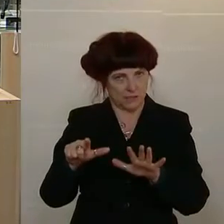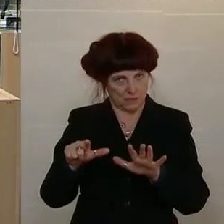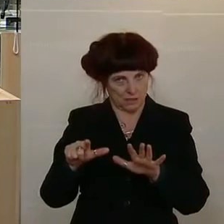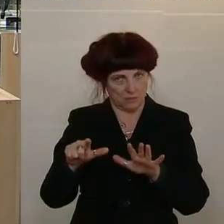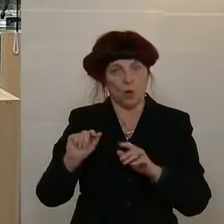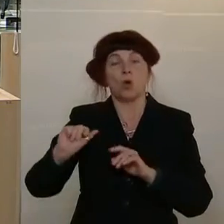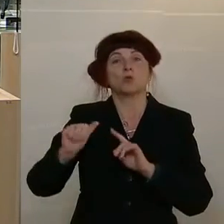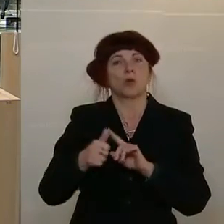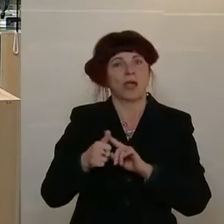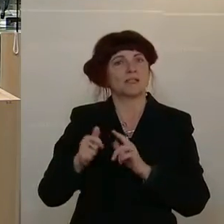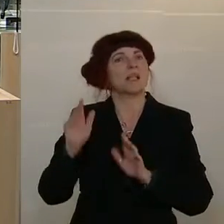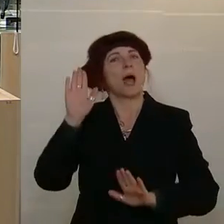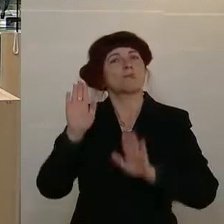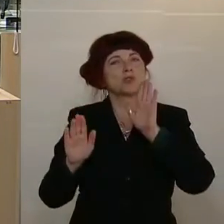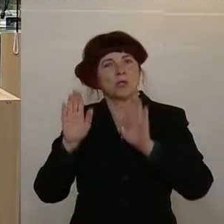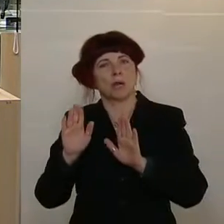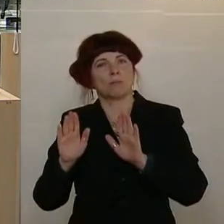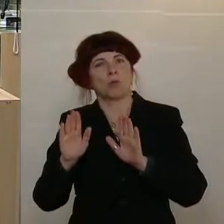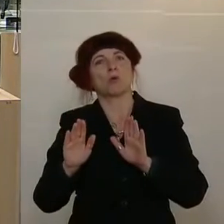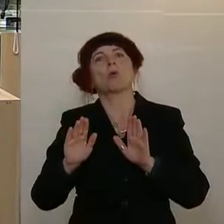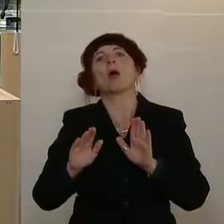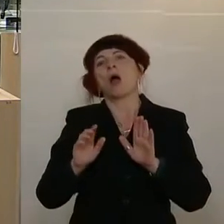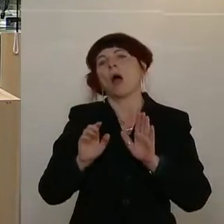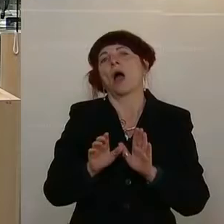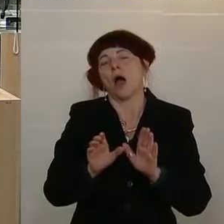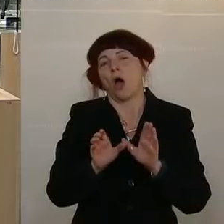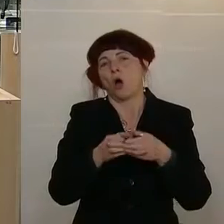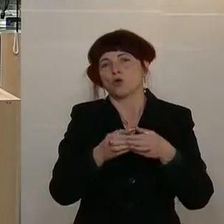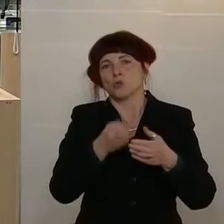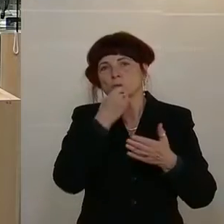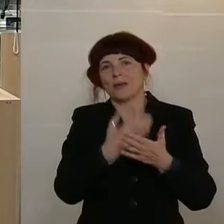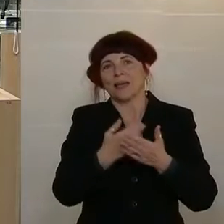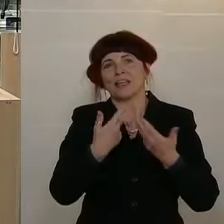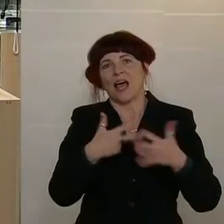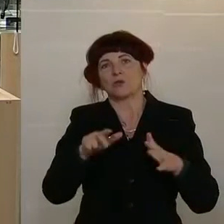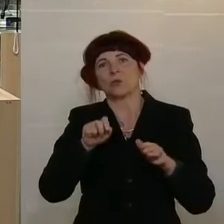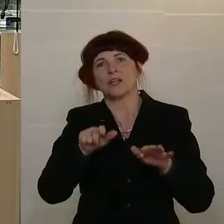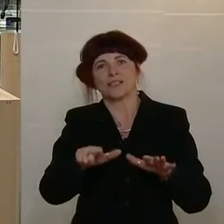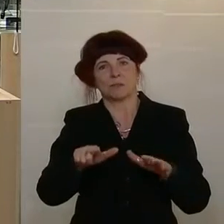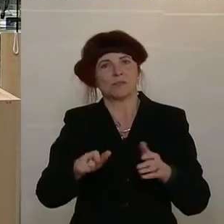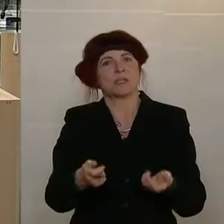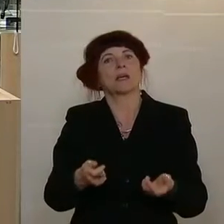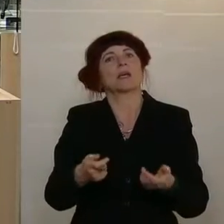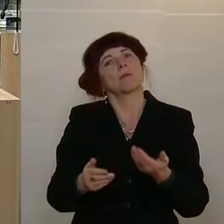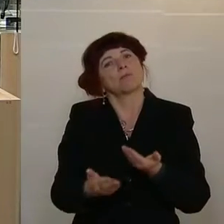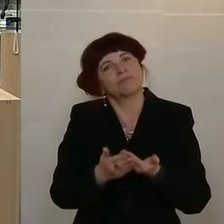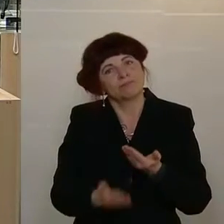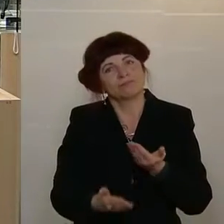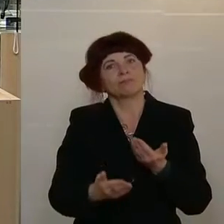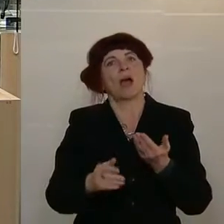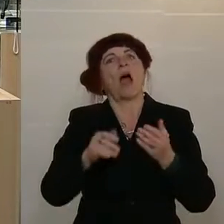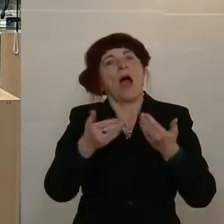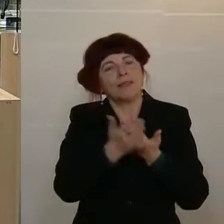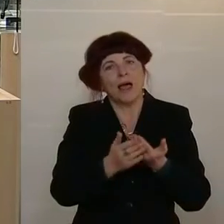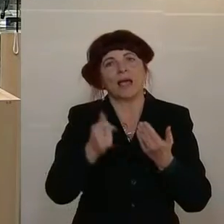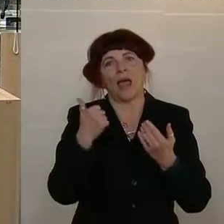Zunächst zur Abstimmung über die, dem Ausschussbericht 817 der Beilagen, angeschlossene Entschließung in der Anlage 1, betreffend